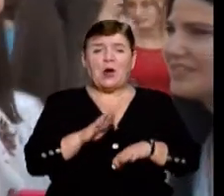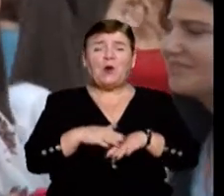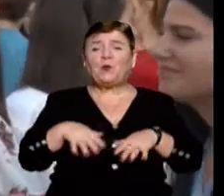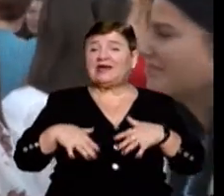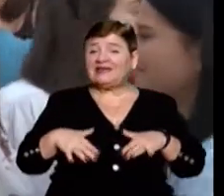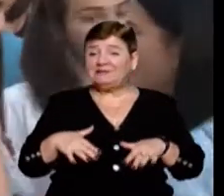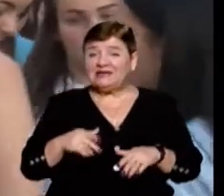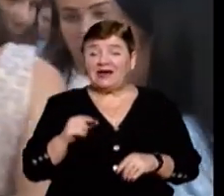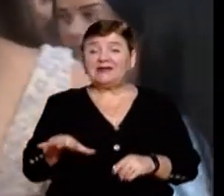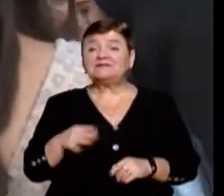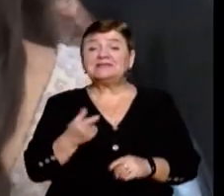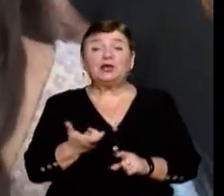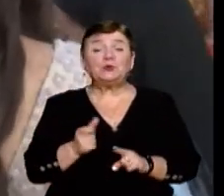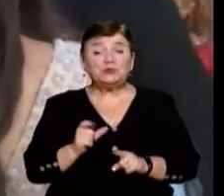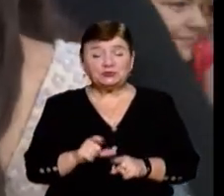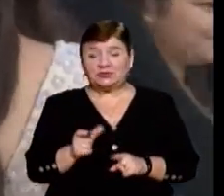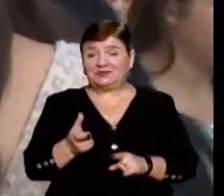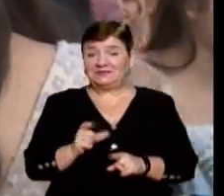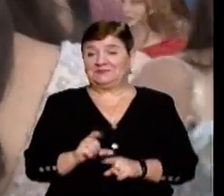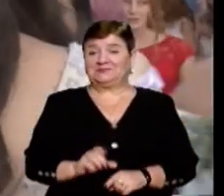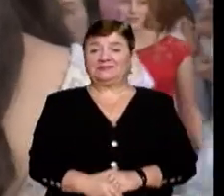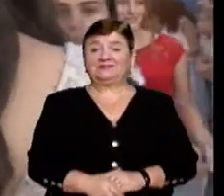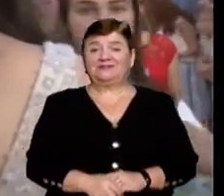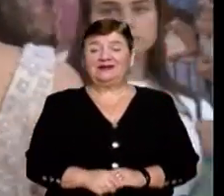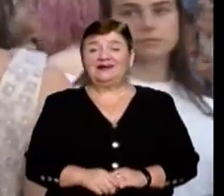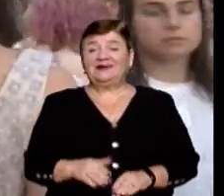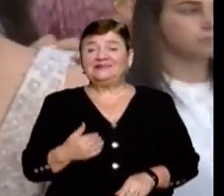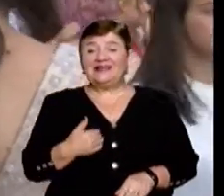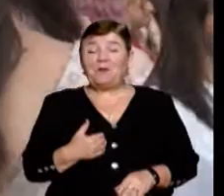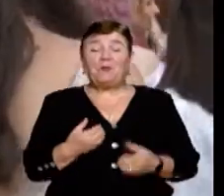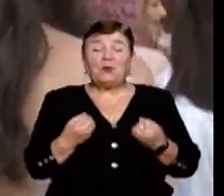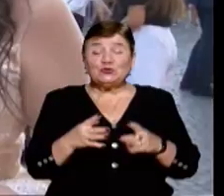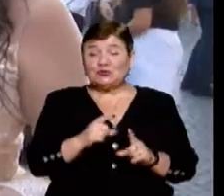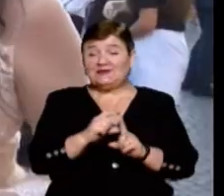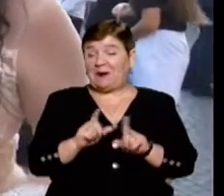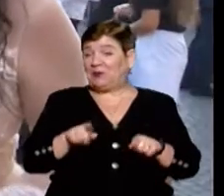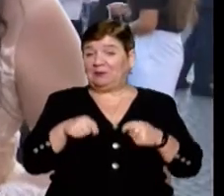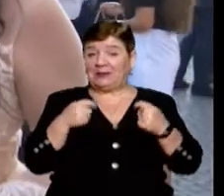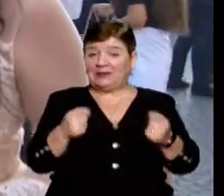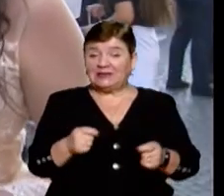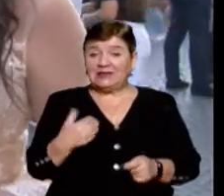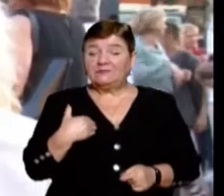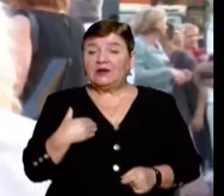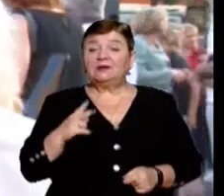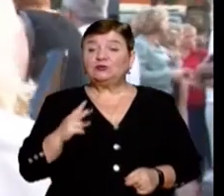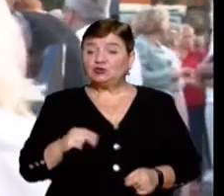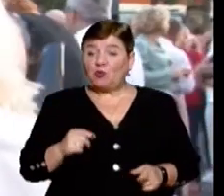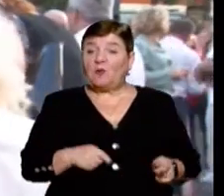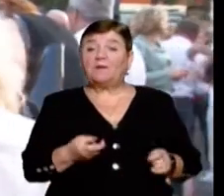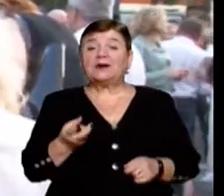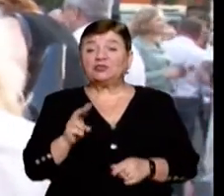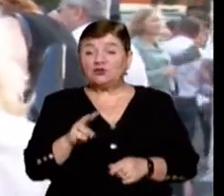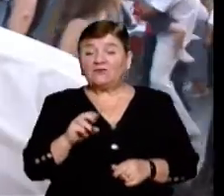тримчать, і це все дуже не передати просто словами. Підтримати і привітати дочку прийшов